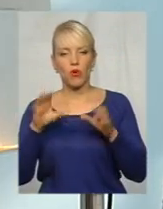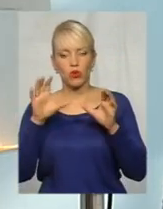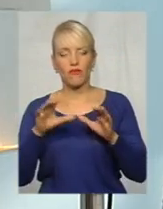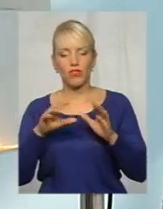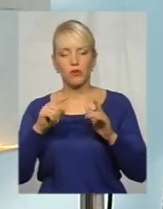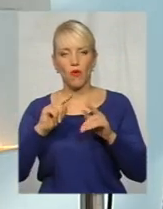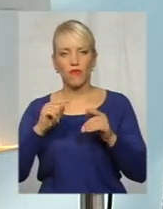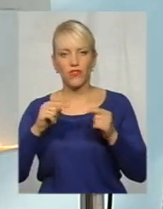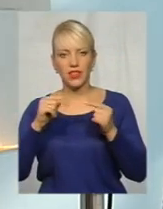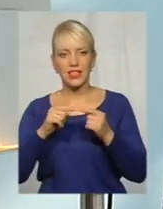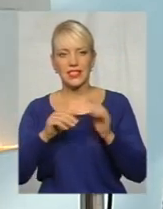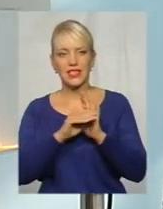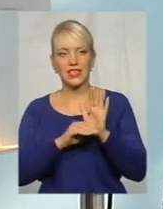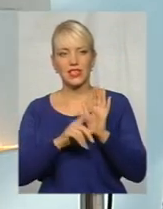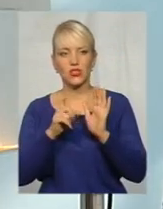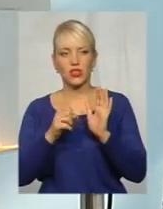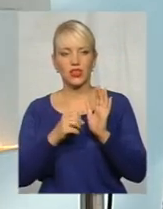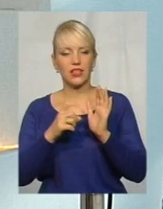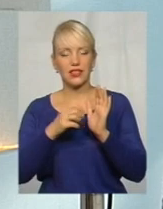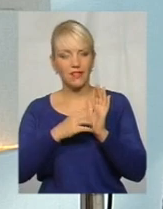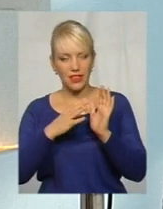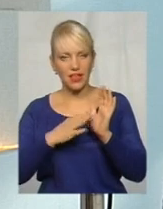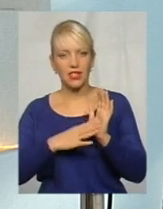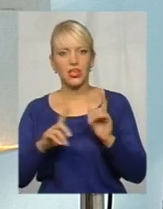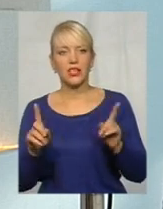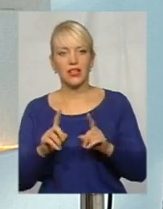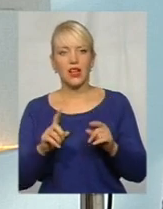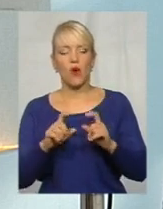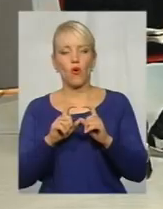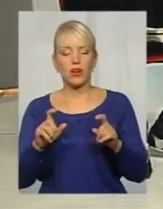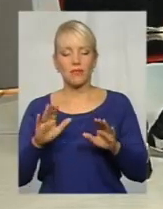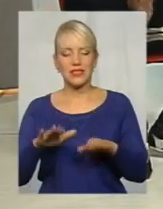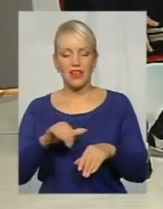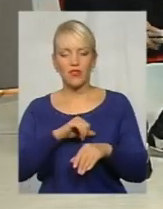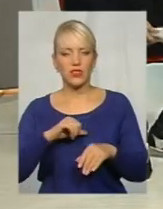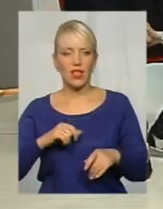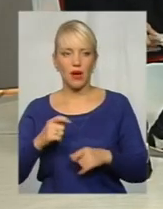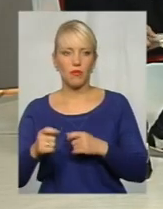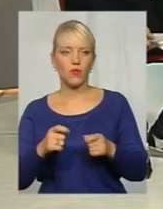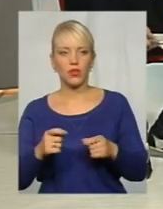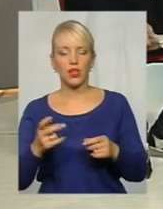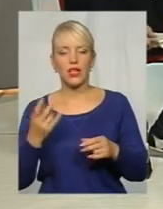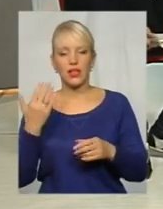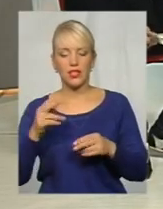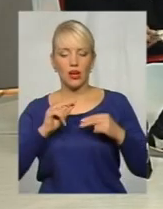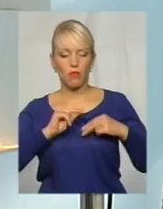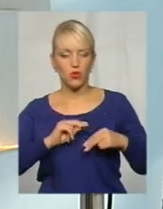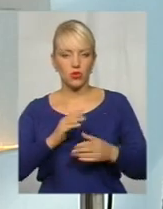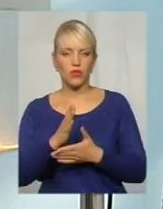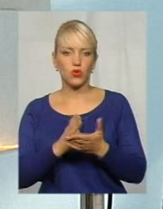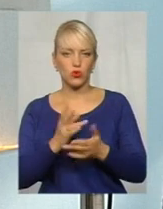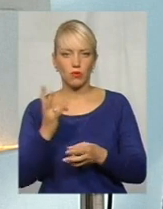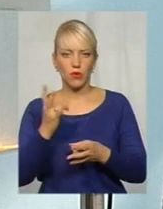19, якої зазначено, що органи державної влади, органи місцевого самоврядування, їх посадові особи мають діяти на законних